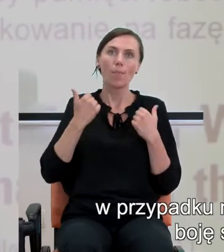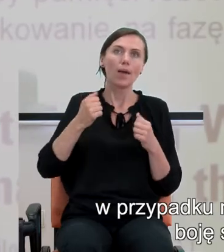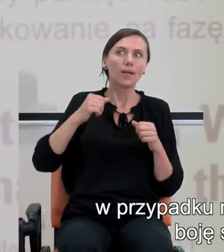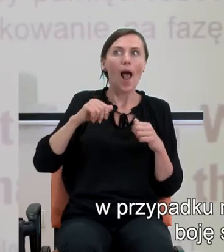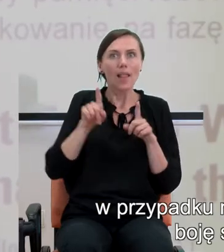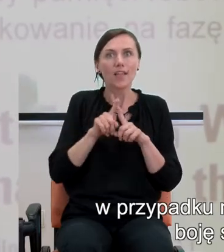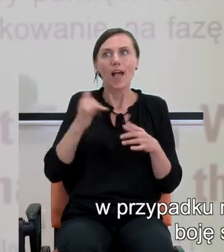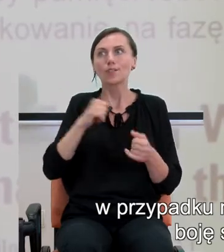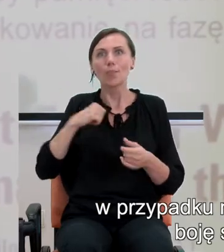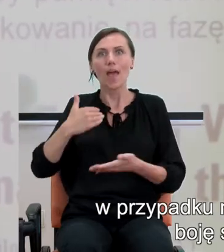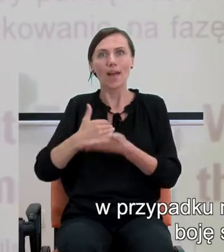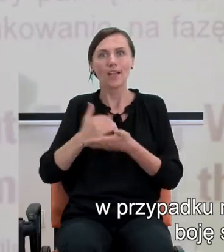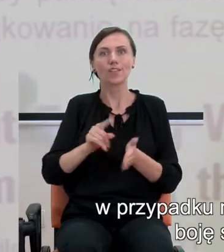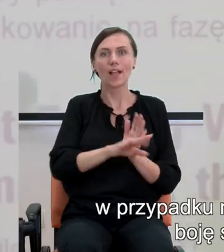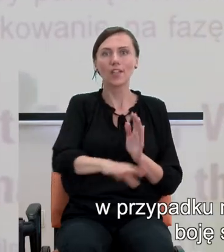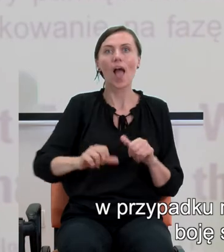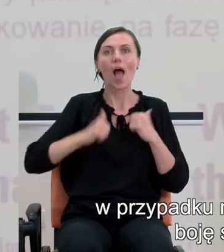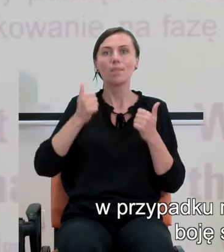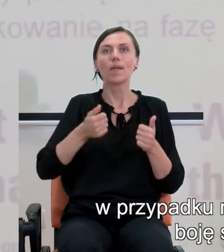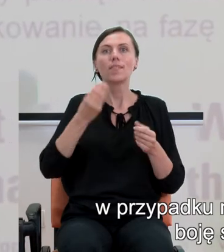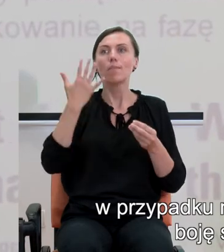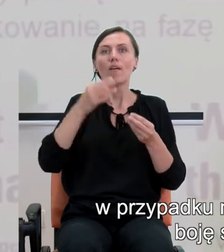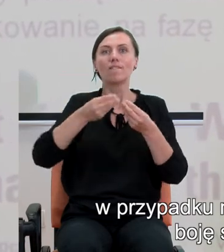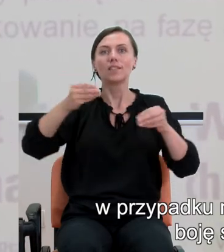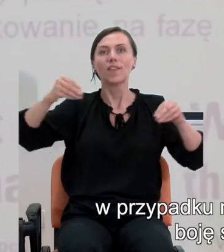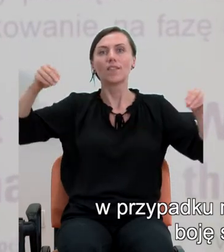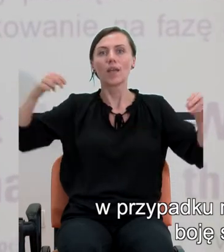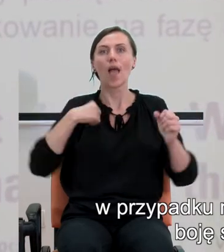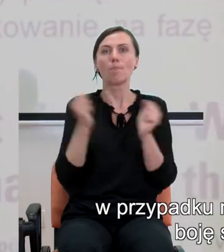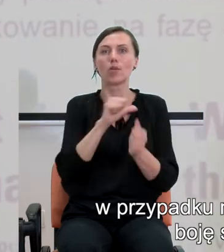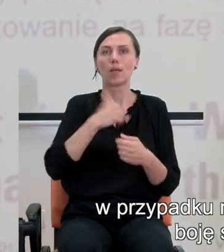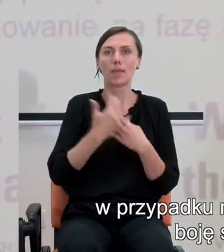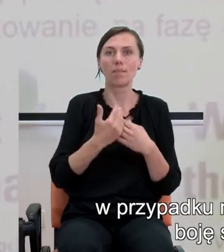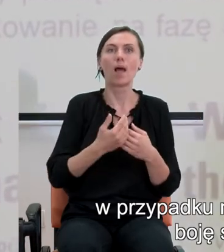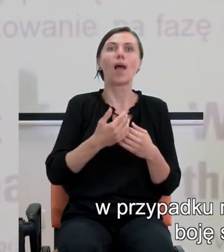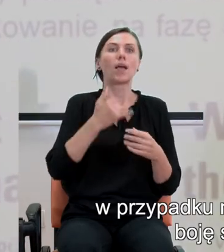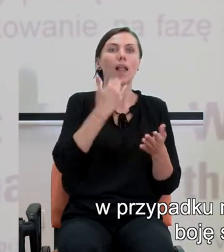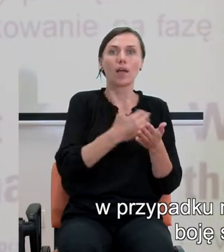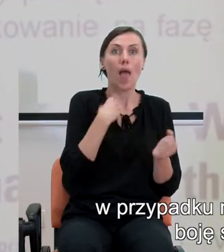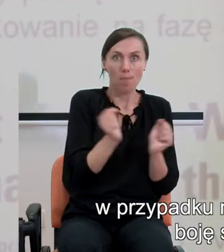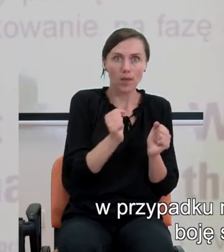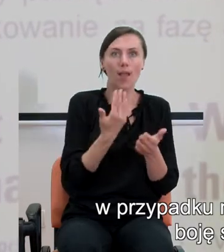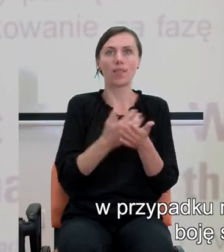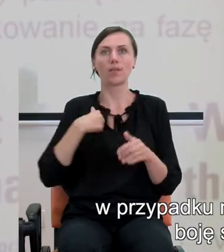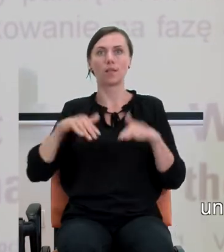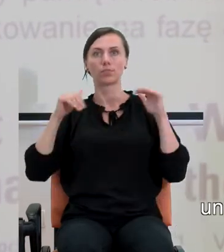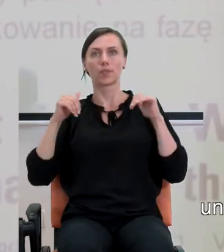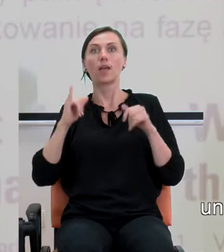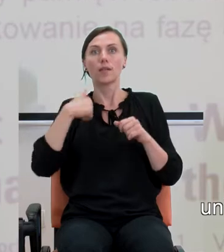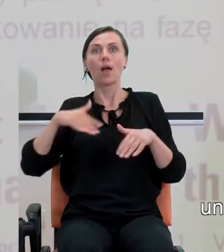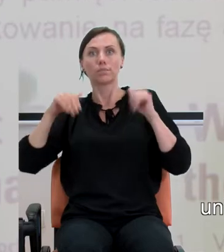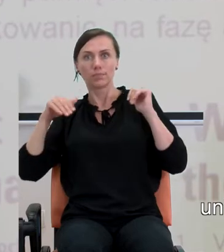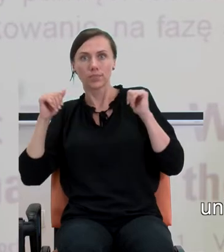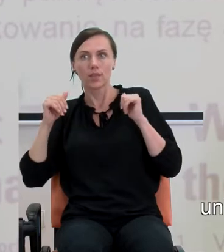w przypadku małych dzieci po to, żeby nie powstało błędne koło. Boję się matematyki, więc unikam matematyki. Unikam